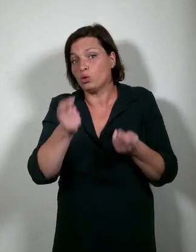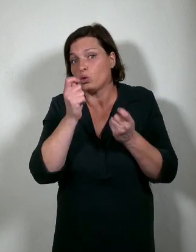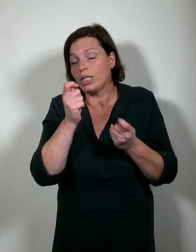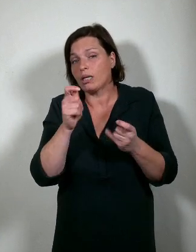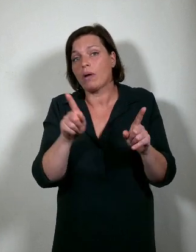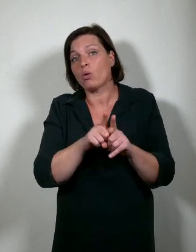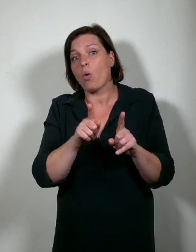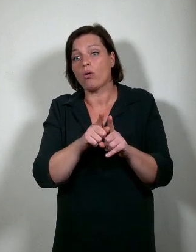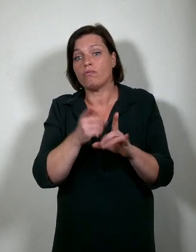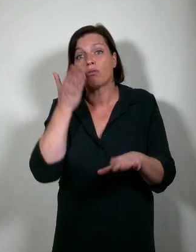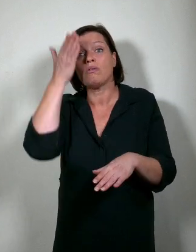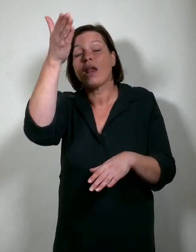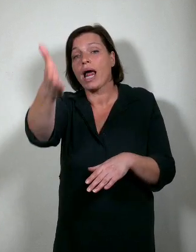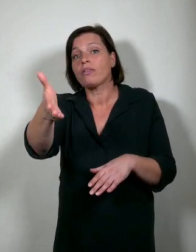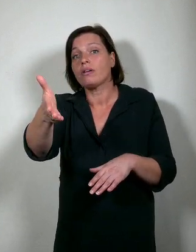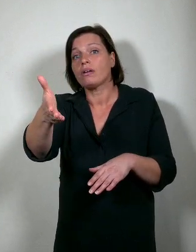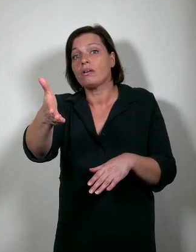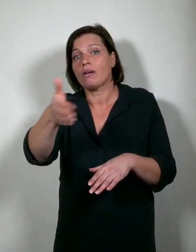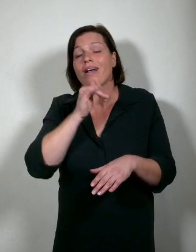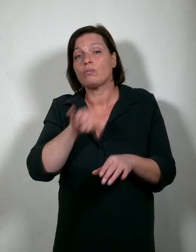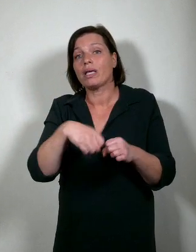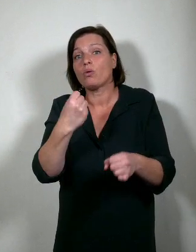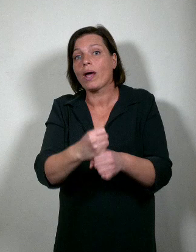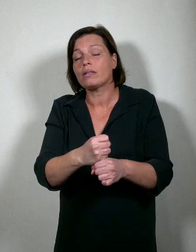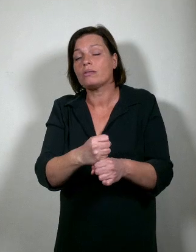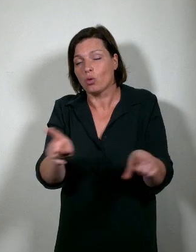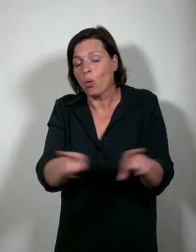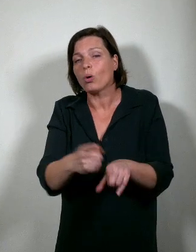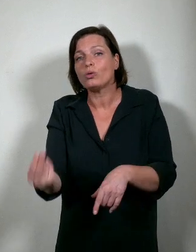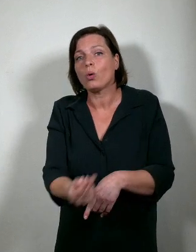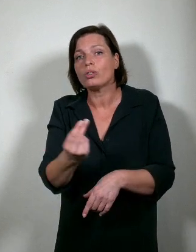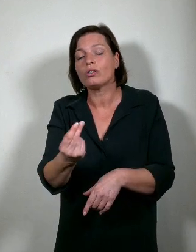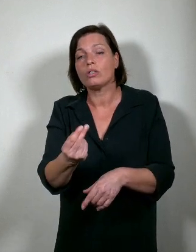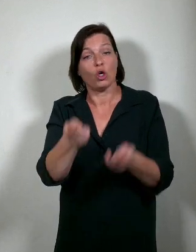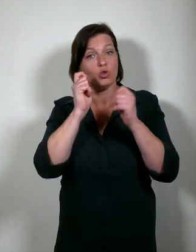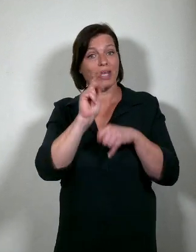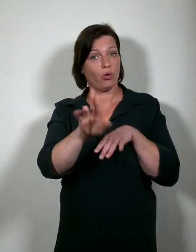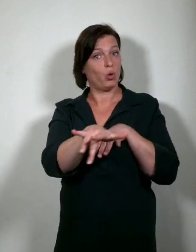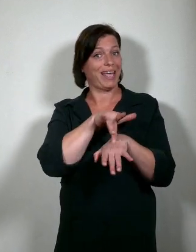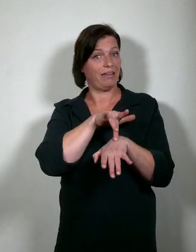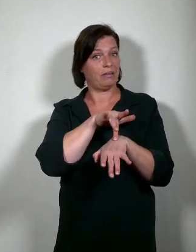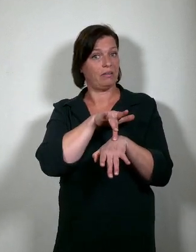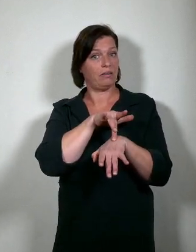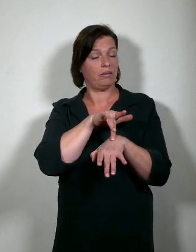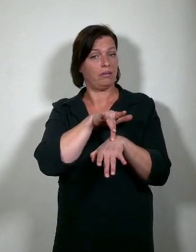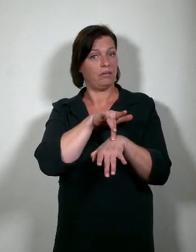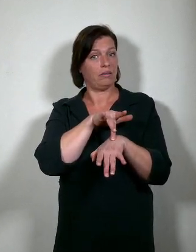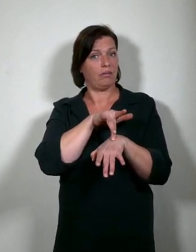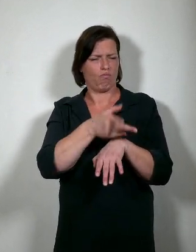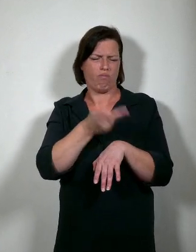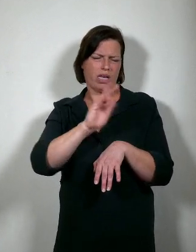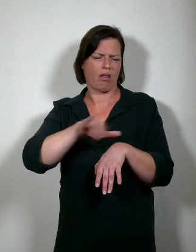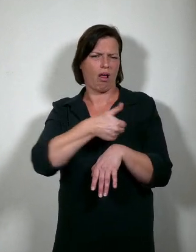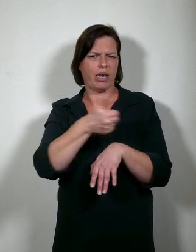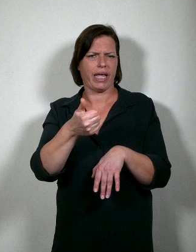met het oog op jullie toekomstige loopbaan. Aan de UGent studeren is veel meer dan